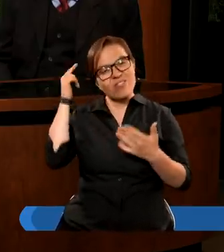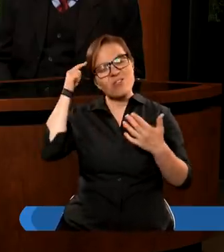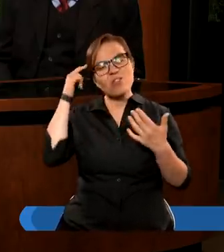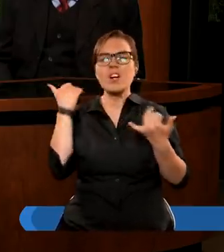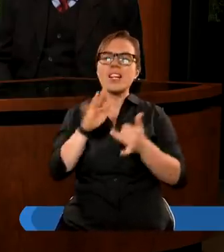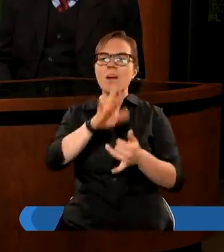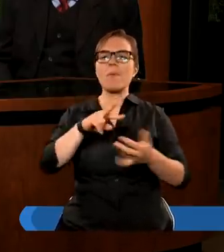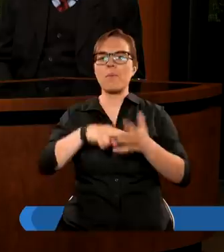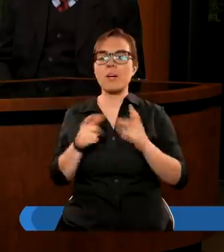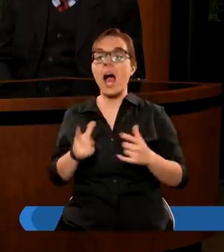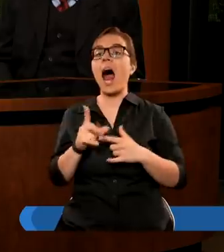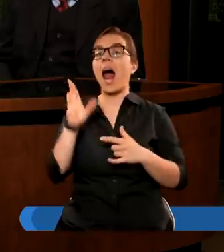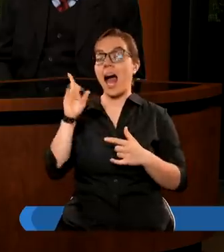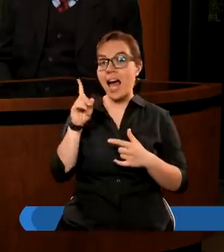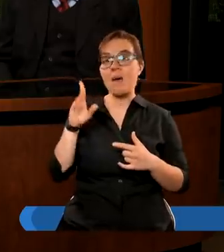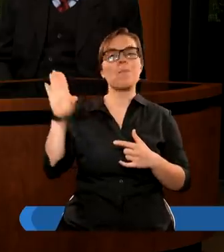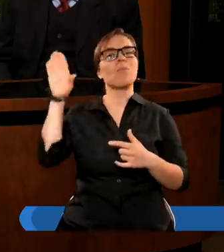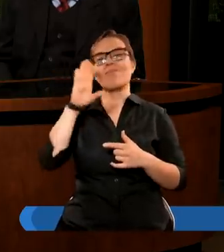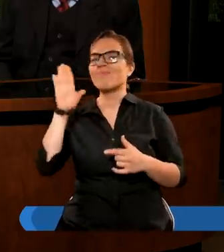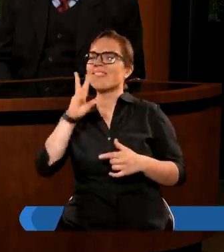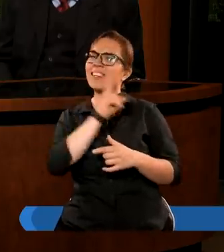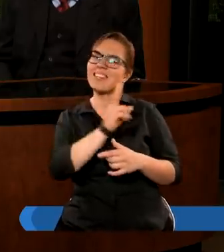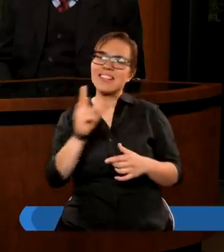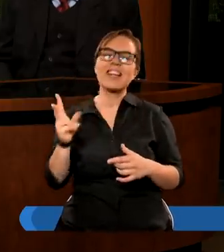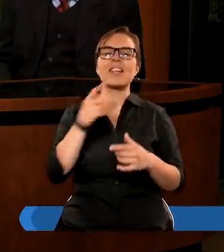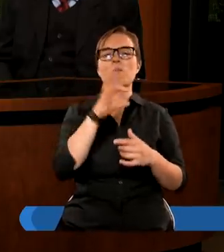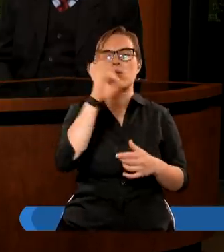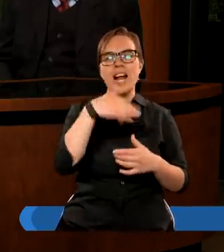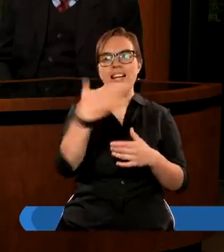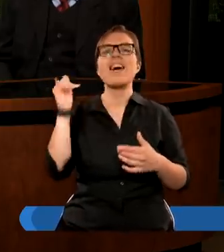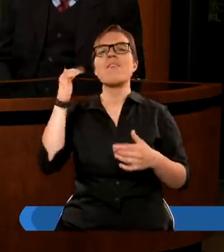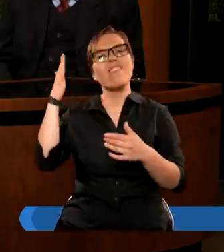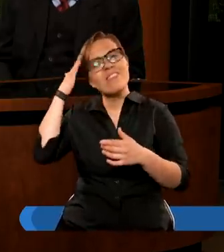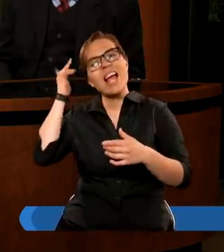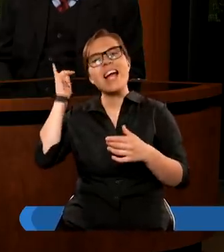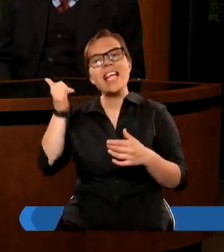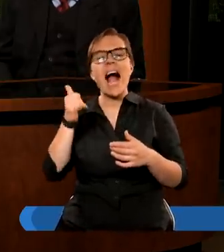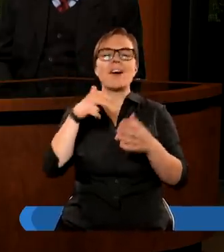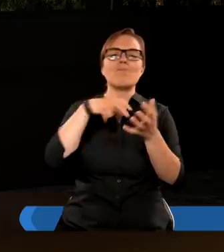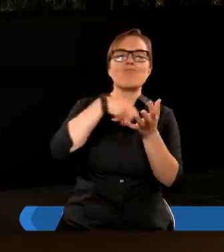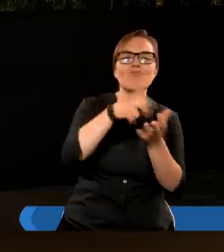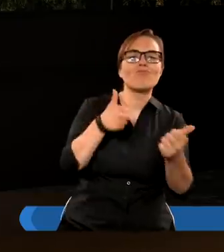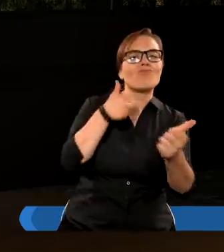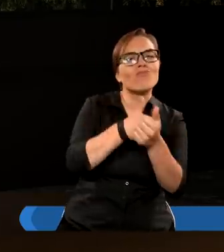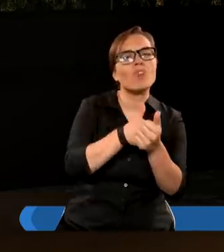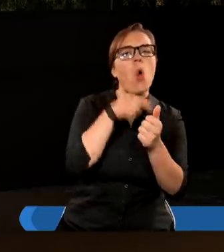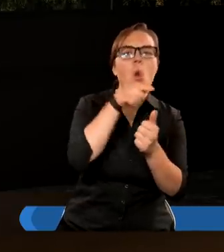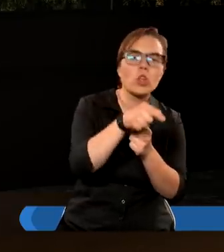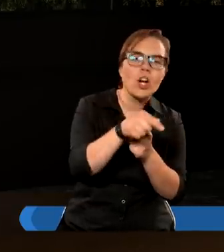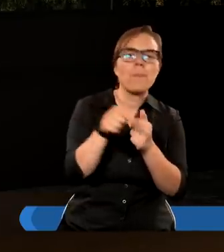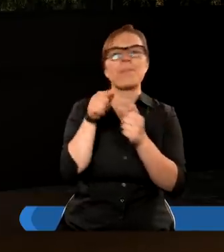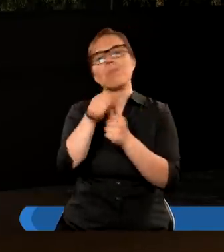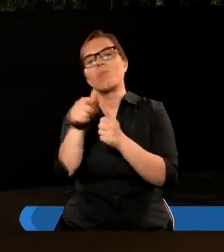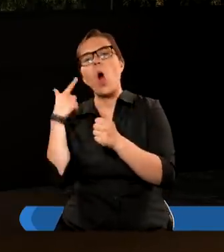wiele. Ale Bóg znalazł sposób, żeby do niego dotrzeć. I każdy człowiek na tej planecie